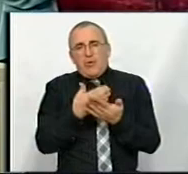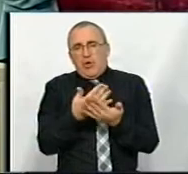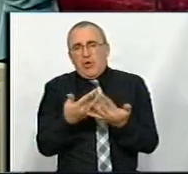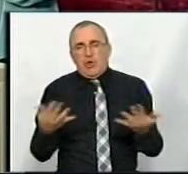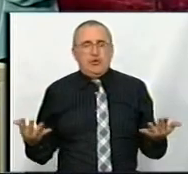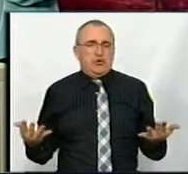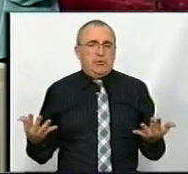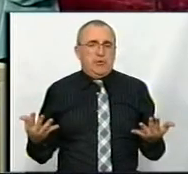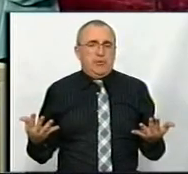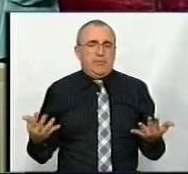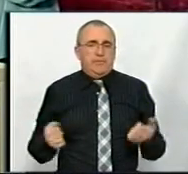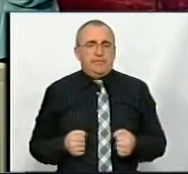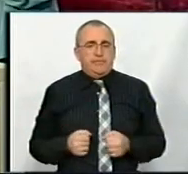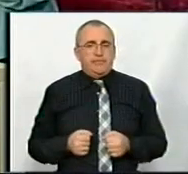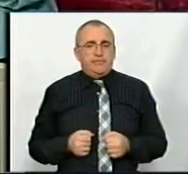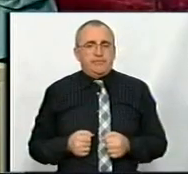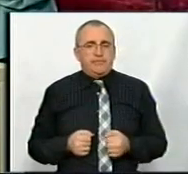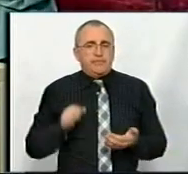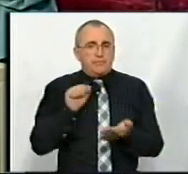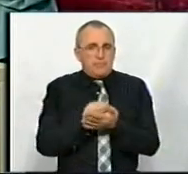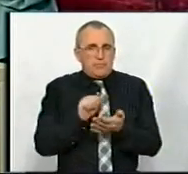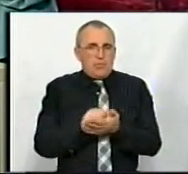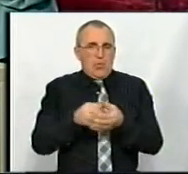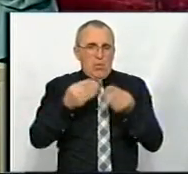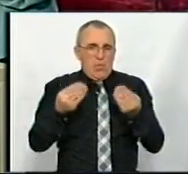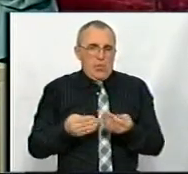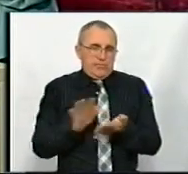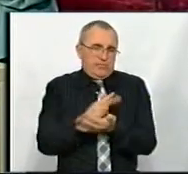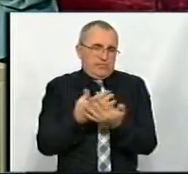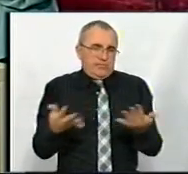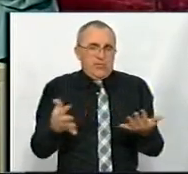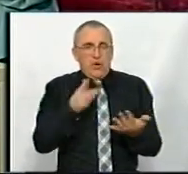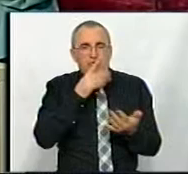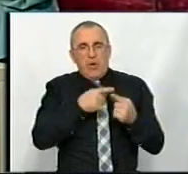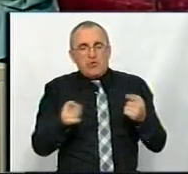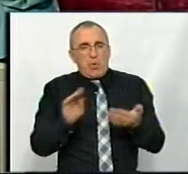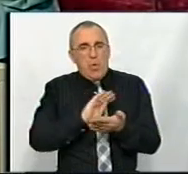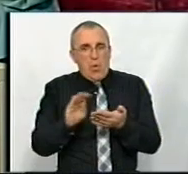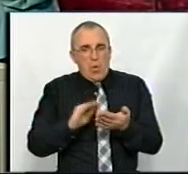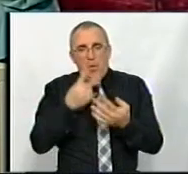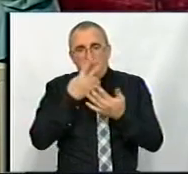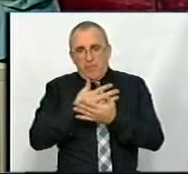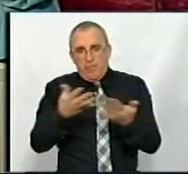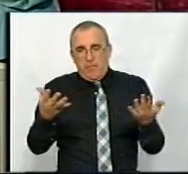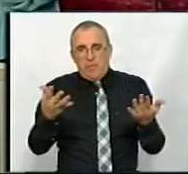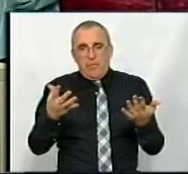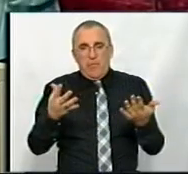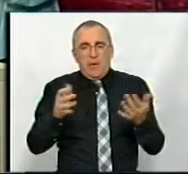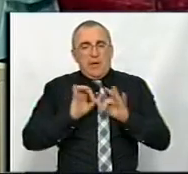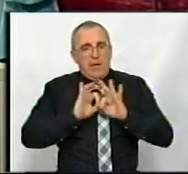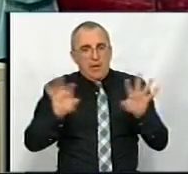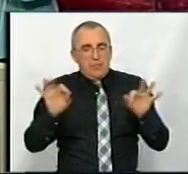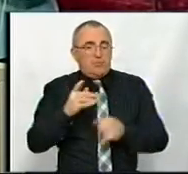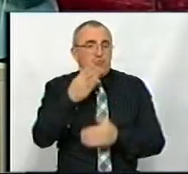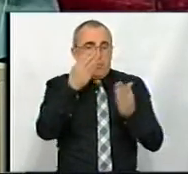друкованих засобів, часописів, які дозволяють показати, проілюструвати, що ти